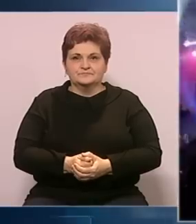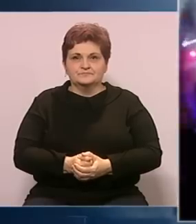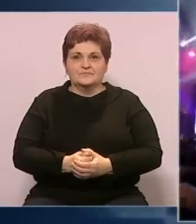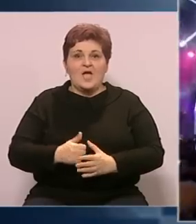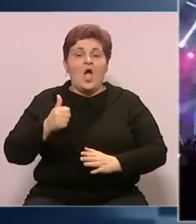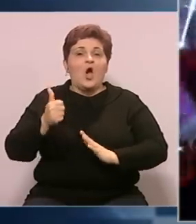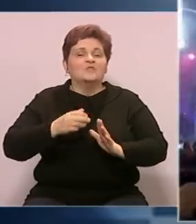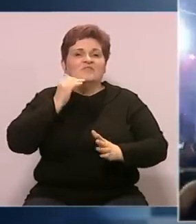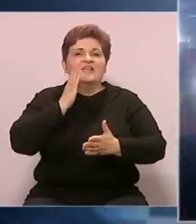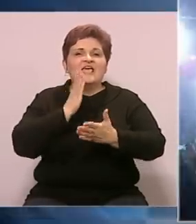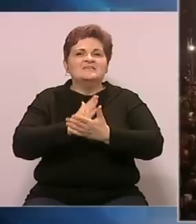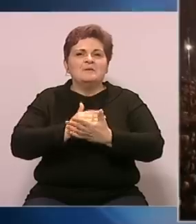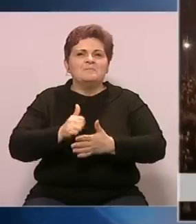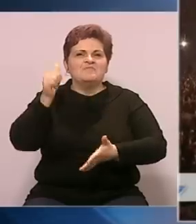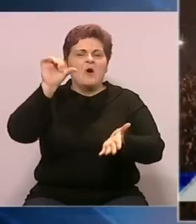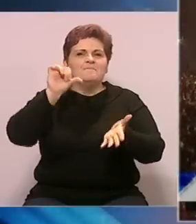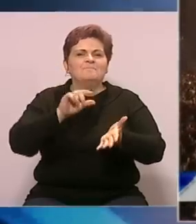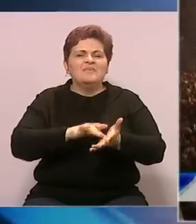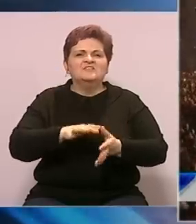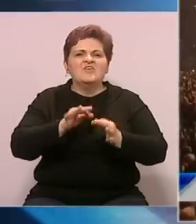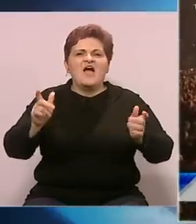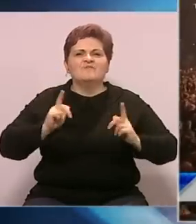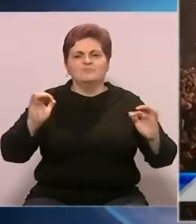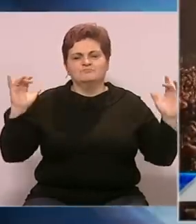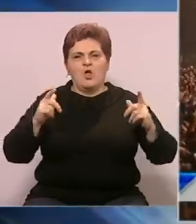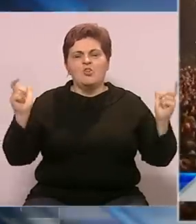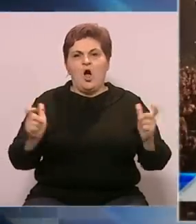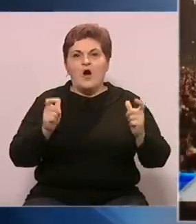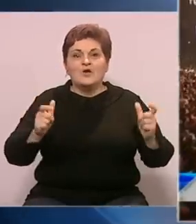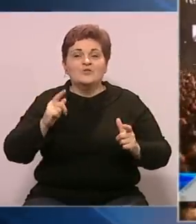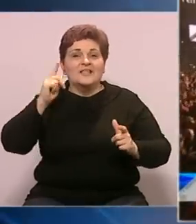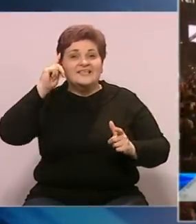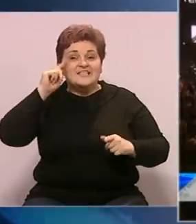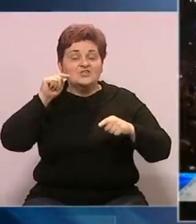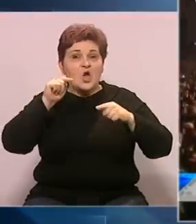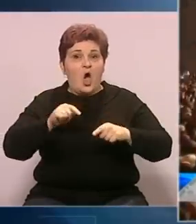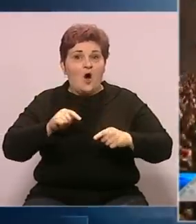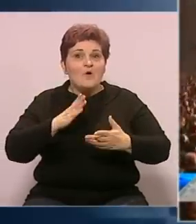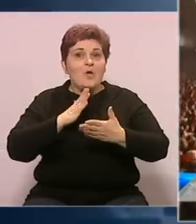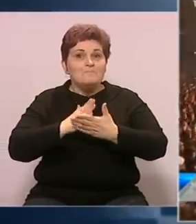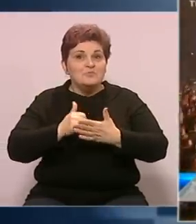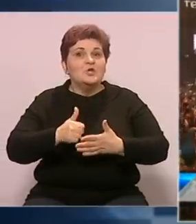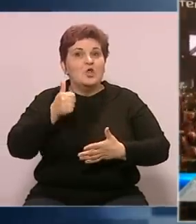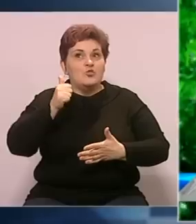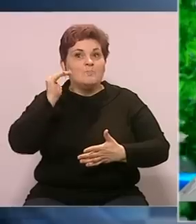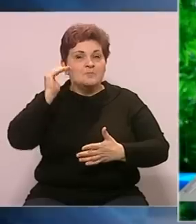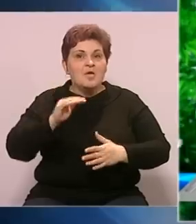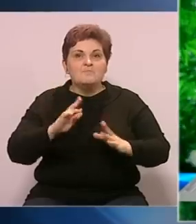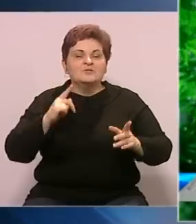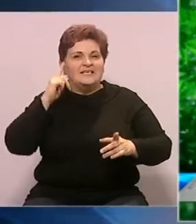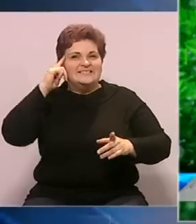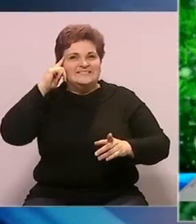Godinama je Sarajevo bilo na vrhu ljestvice kada je riječ o javnom dočeku nove godine. Čini se da će i u ovoj zauzeti visoku poziciju. Mnogi